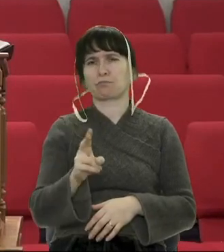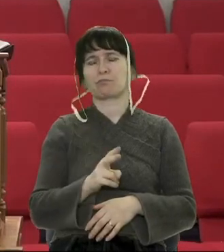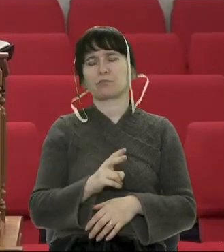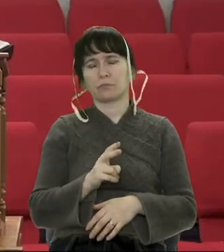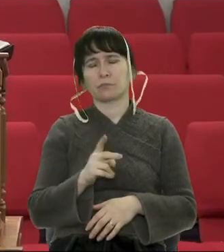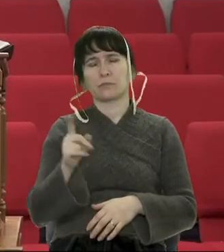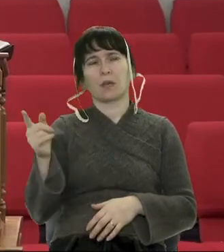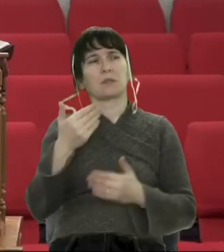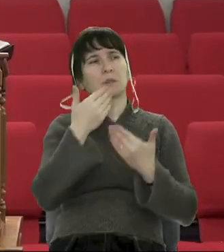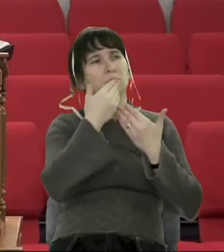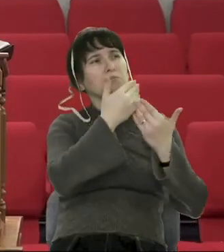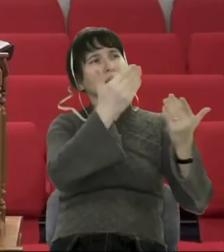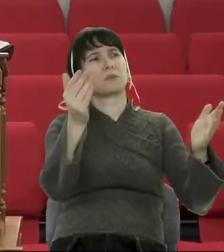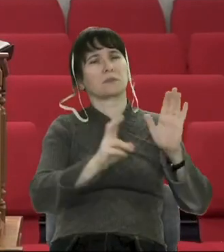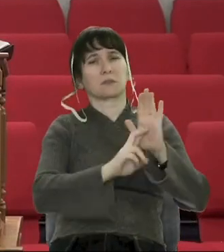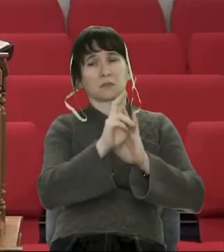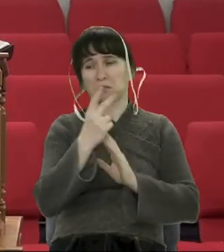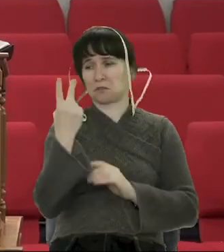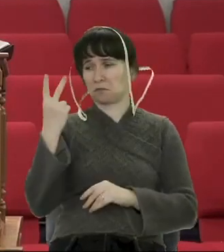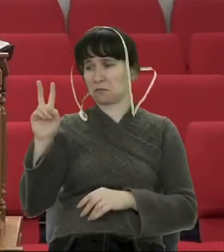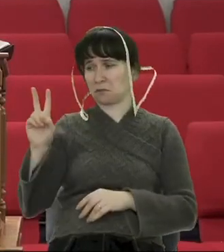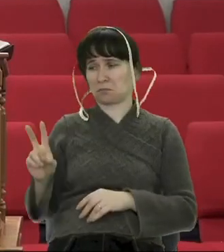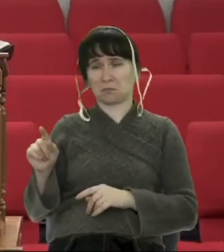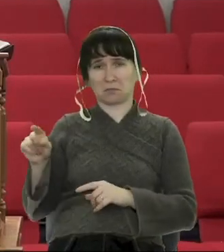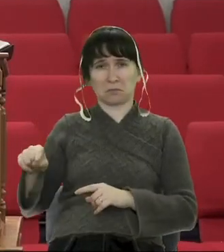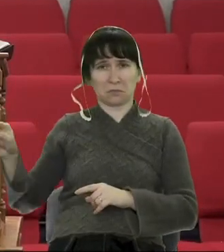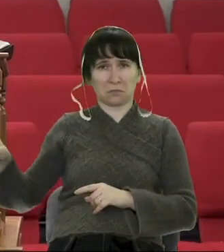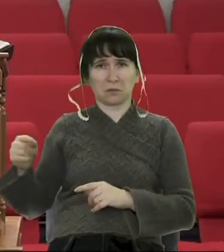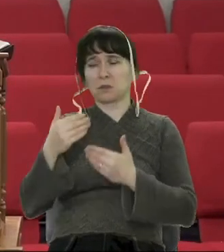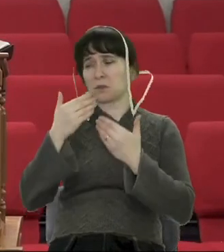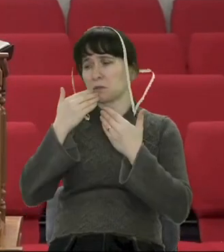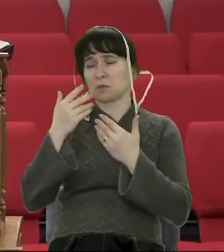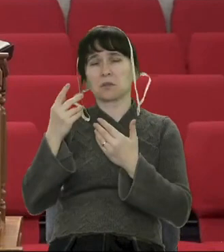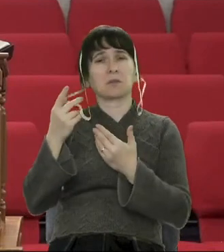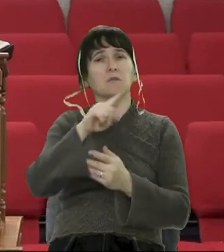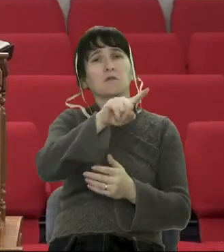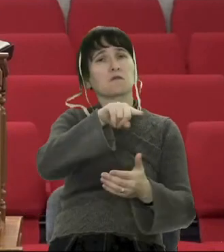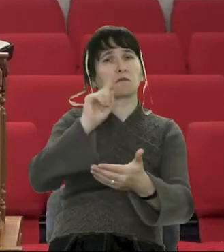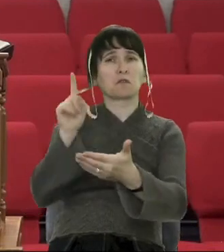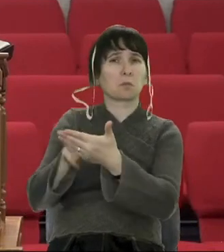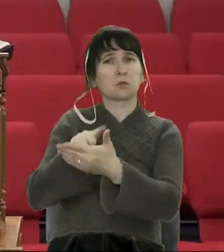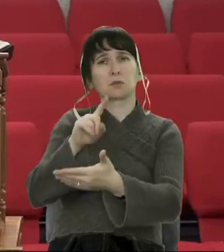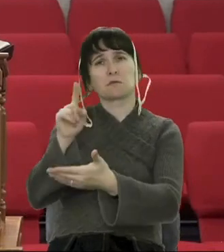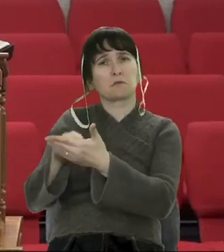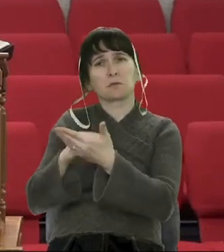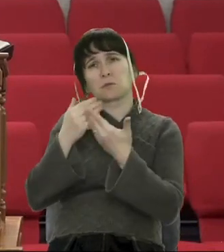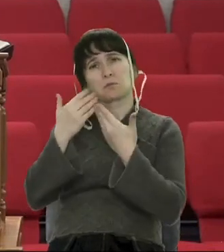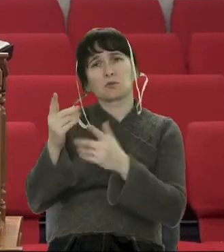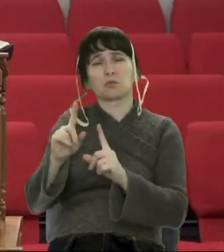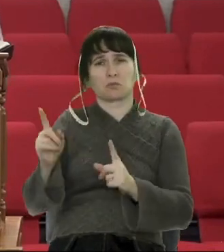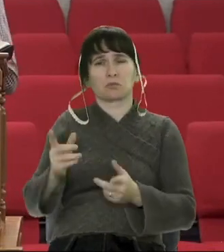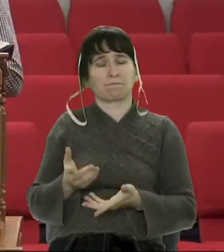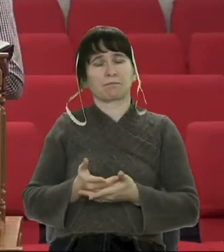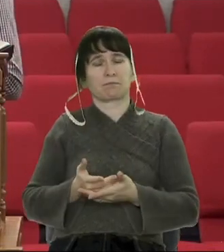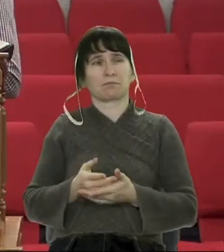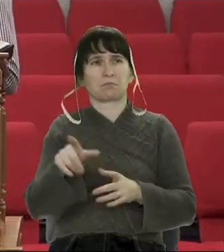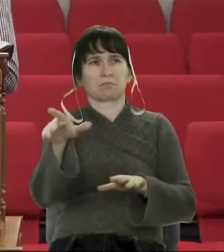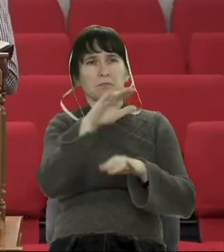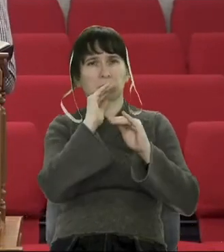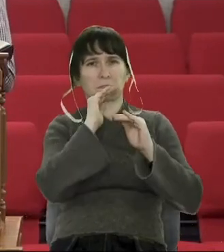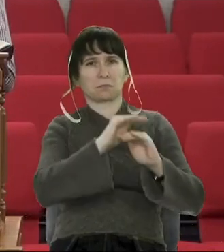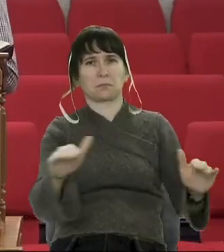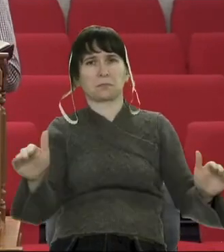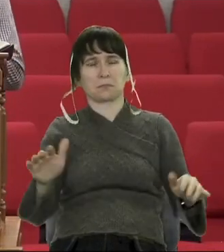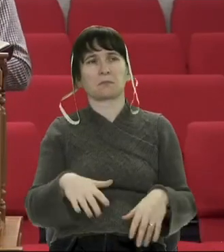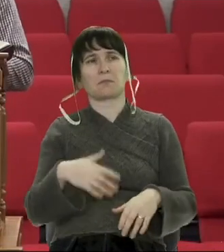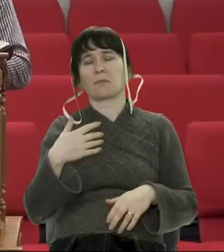кандидати. І він задає питання, які є питання до цих людей? Люди мовчать. Він знову задає питання,